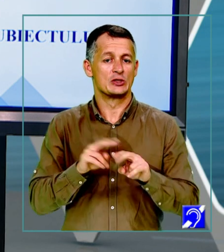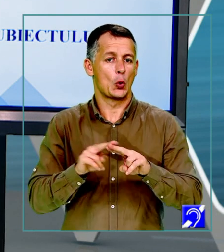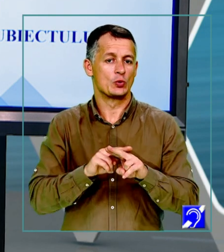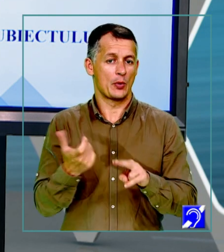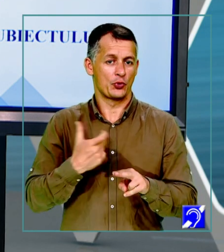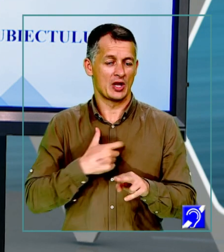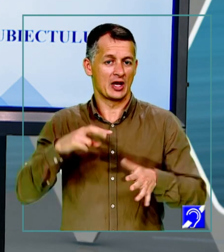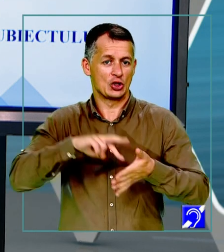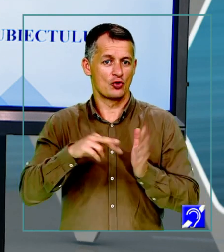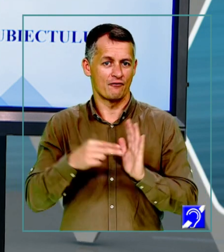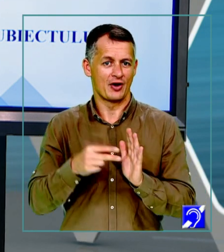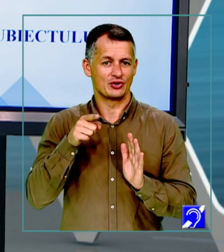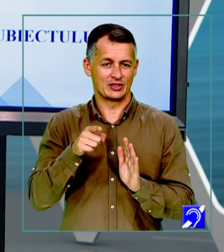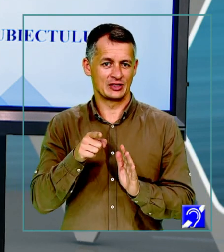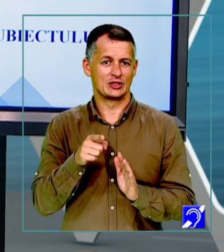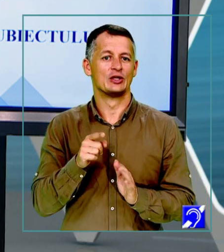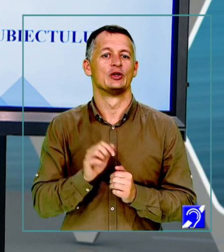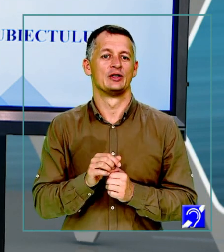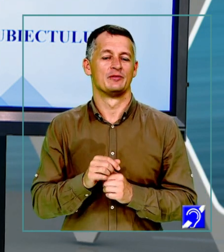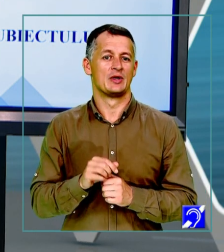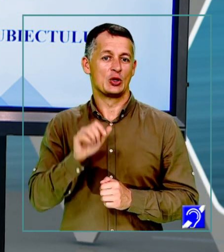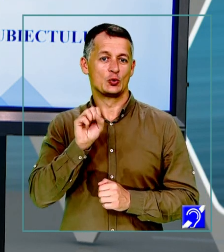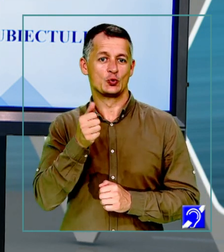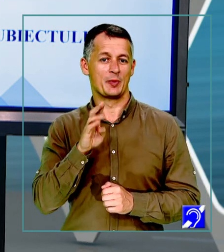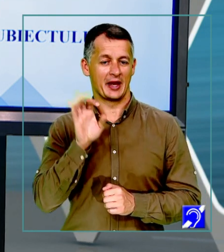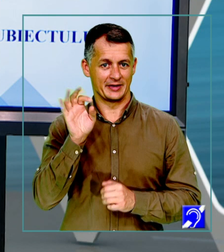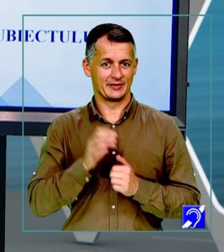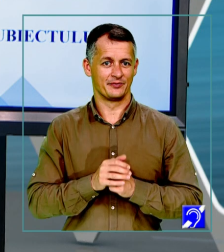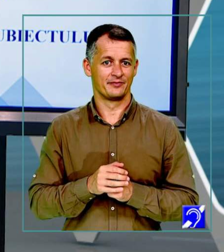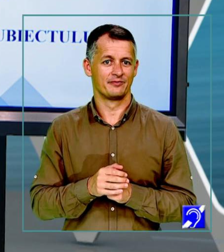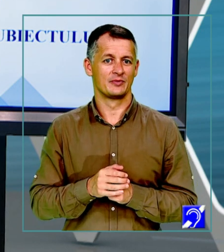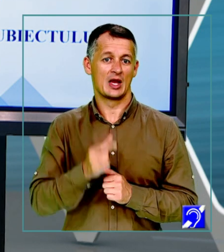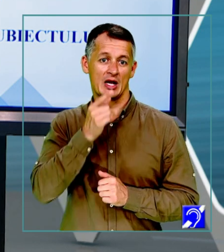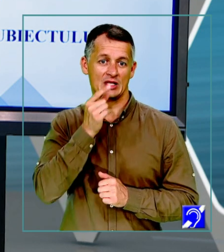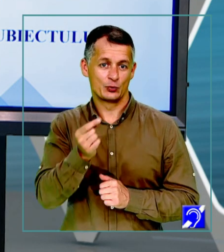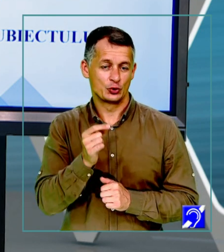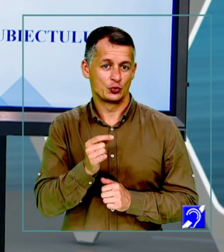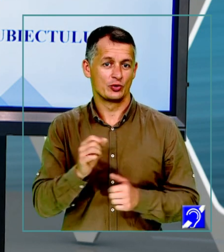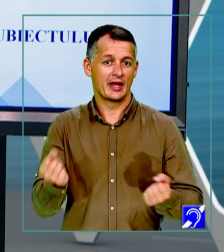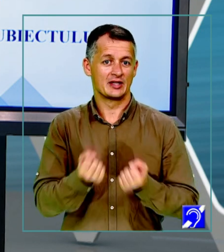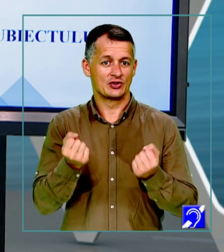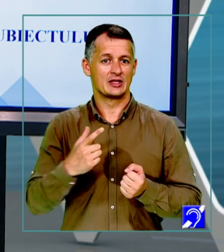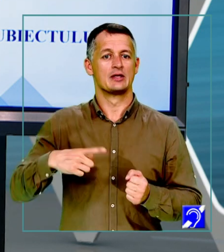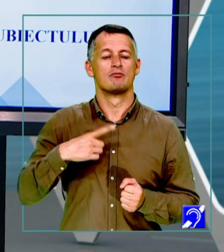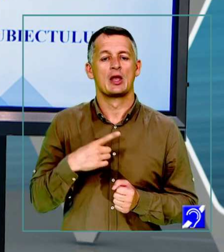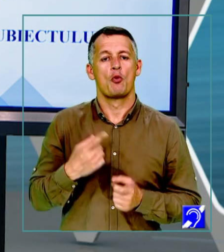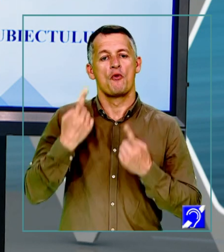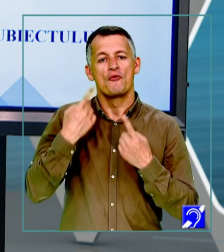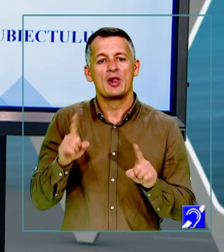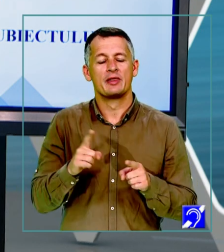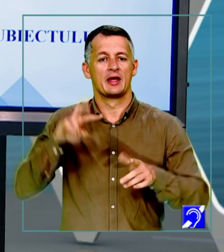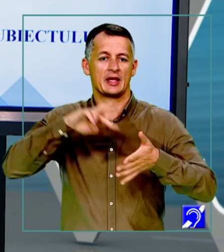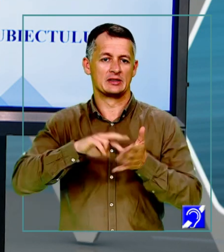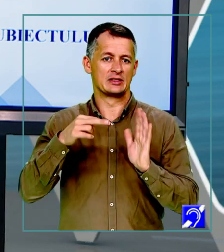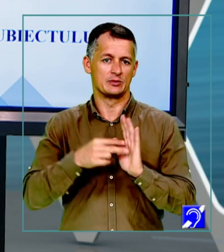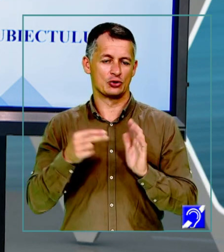subiect, dar vreau ca un lucru să fie clar de la început. Răspunsurile unor exerciții reprezintă doar un model de rezolvare, nici